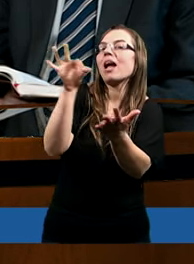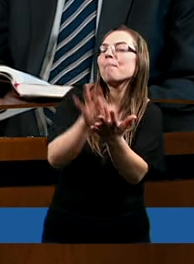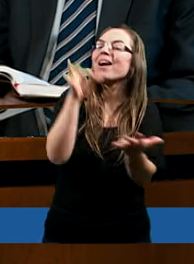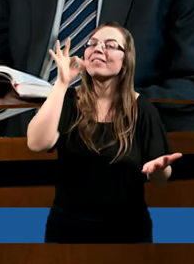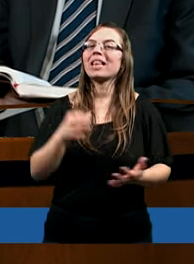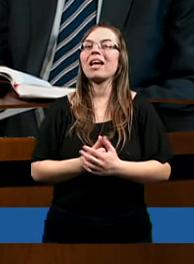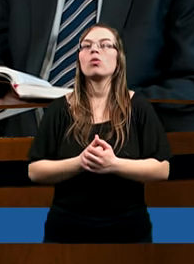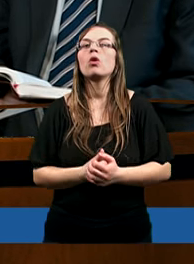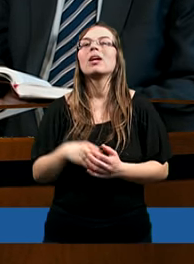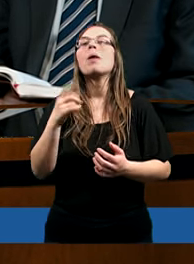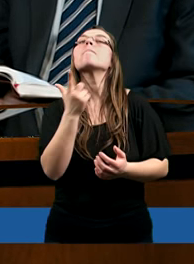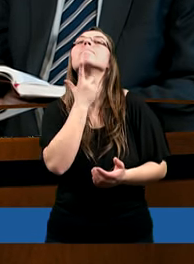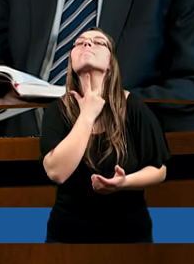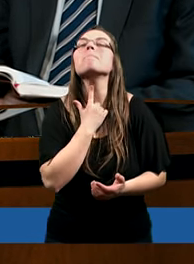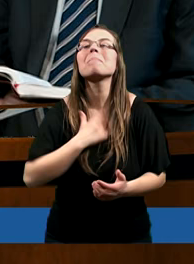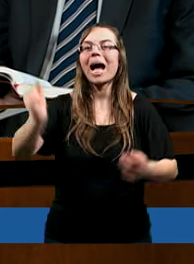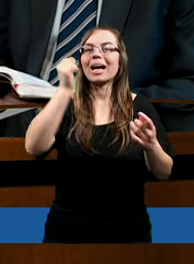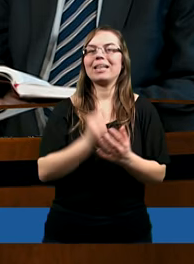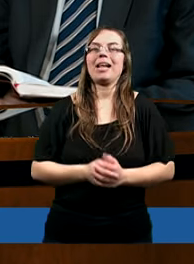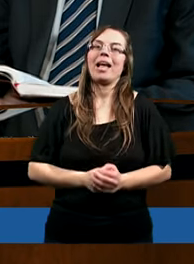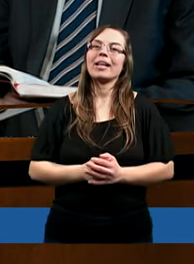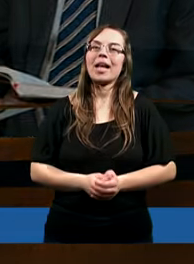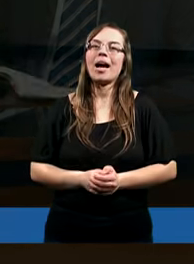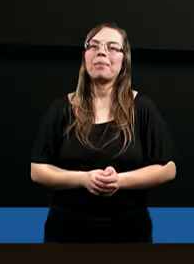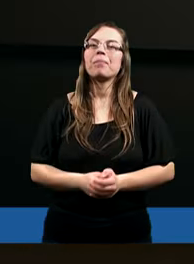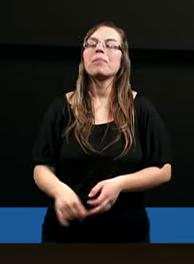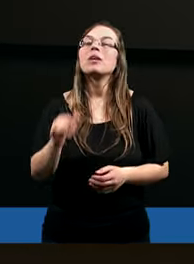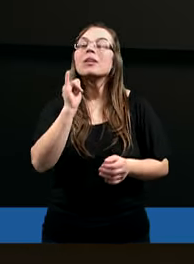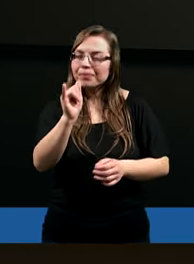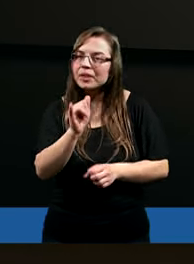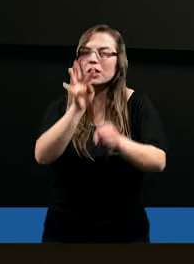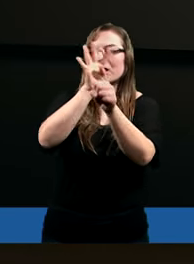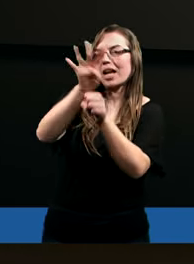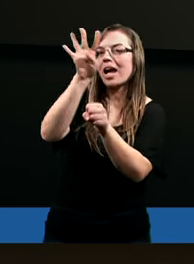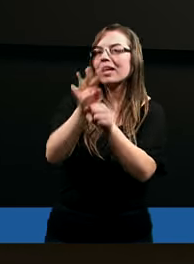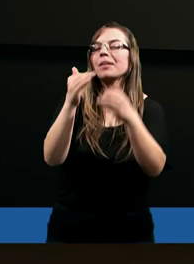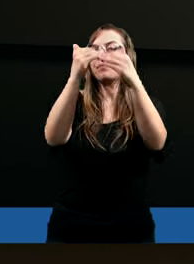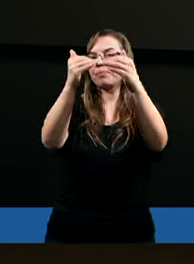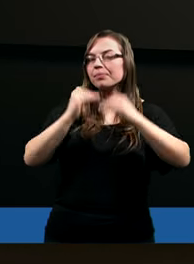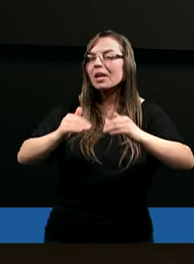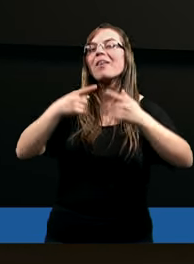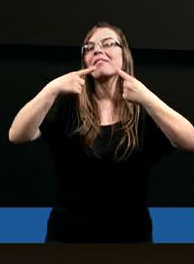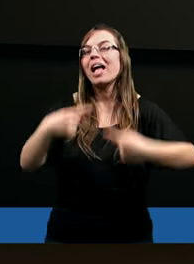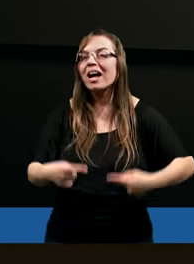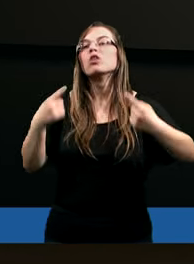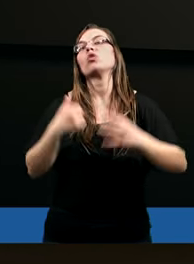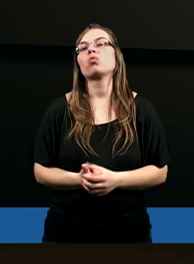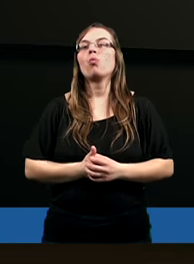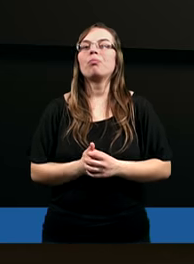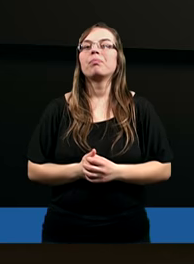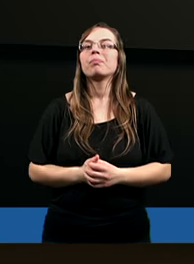pragnienia. I w 14 kolejnym wierszu